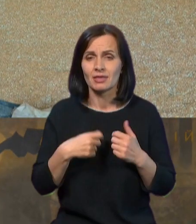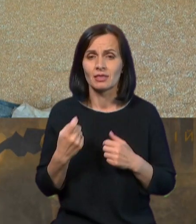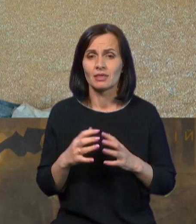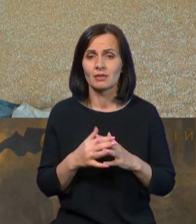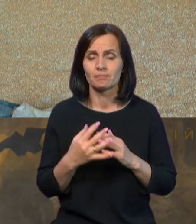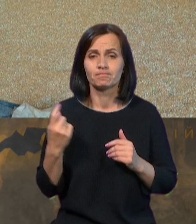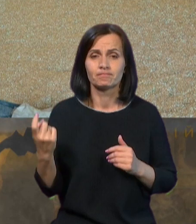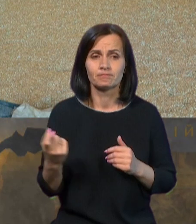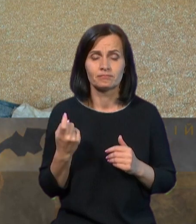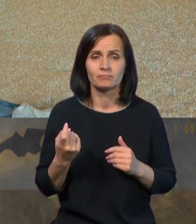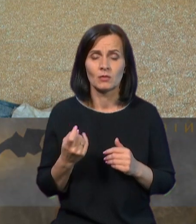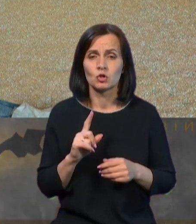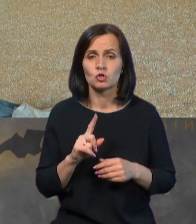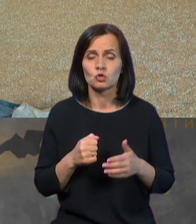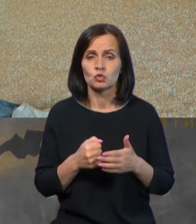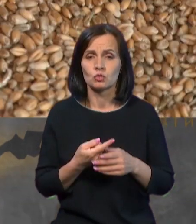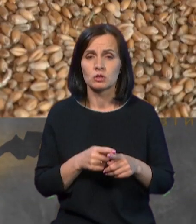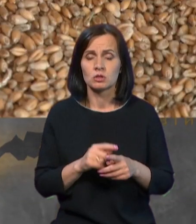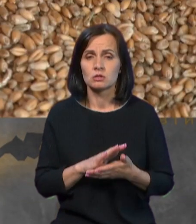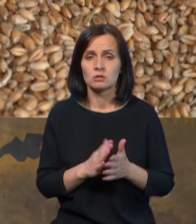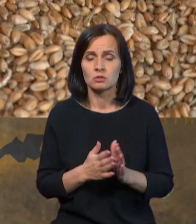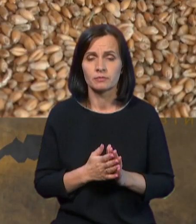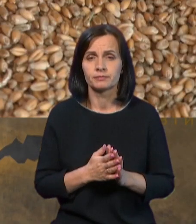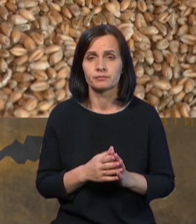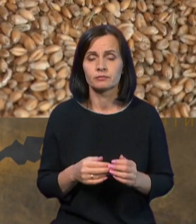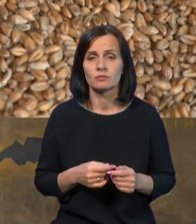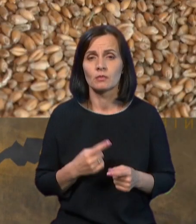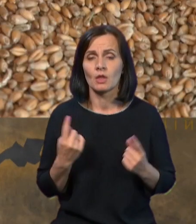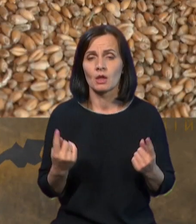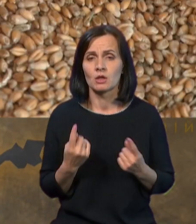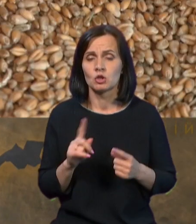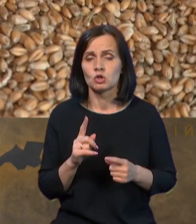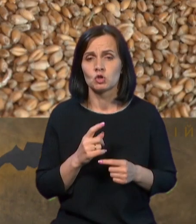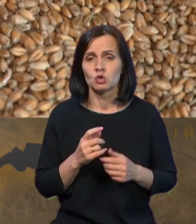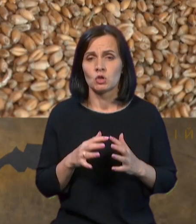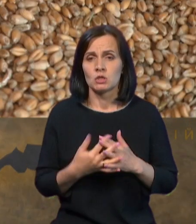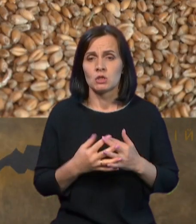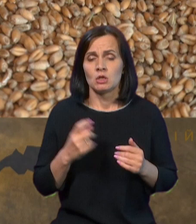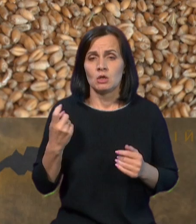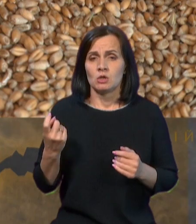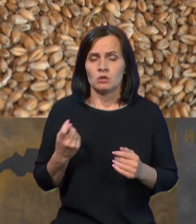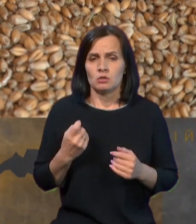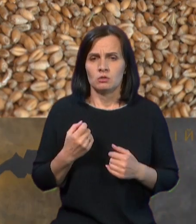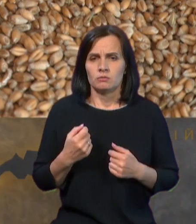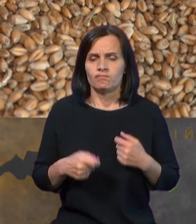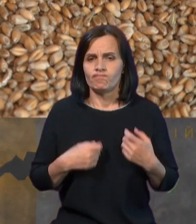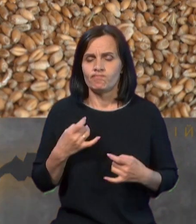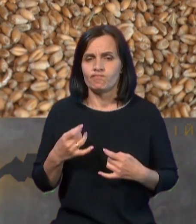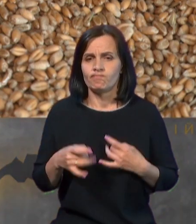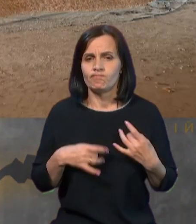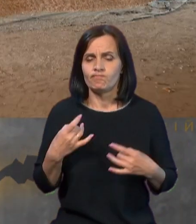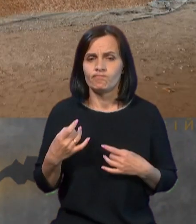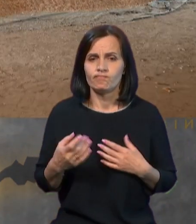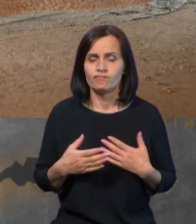ситуації? Ну, звісно, що аграрії обурені, тому що дуже здорожчала логістика.